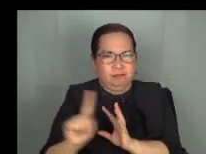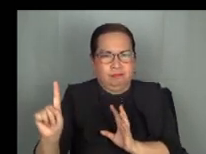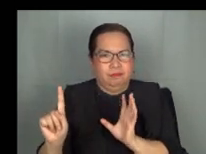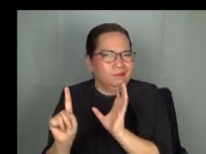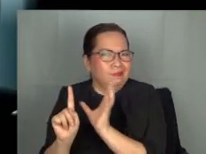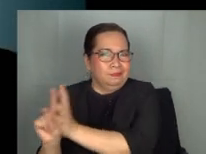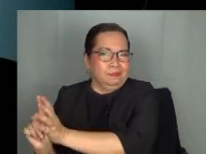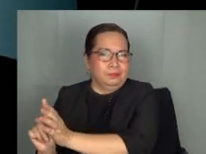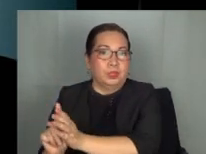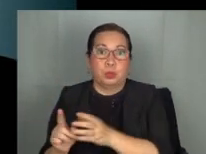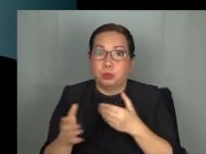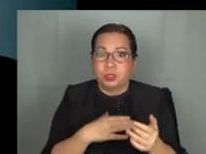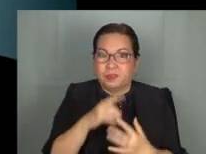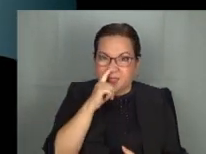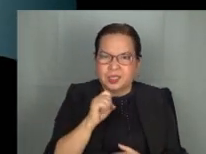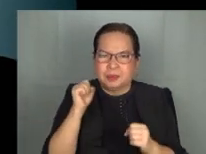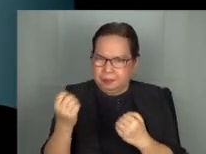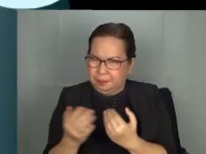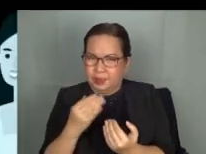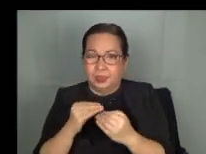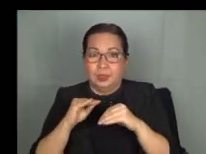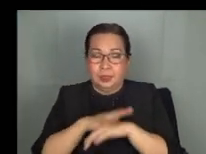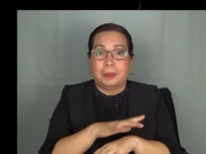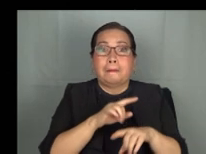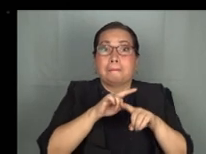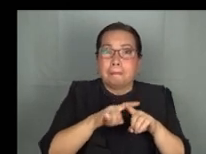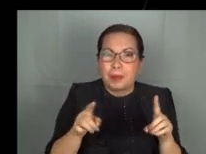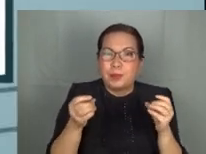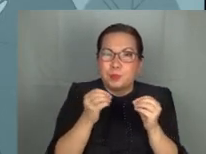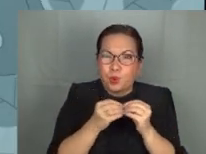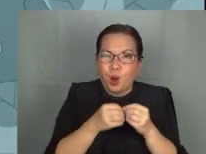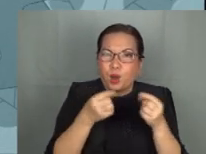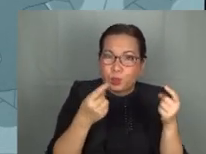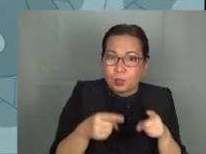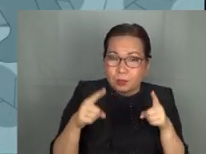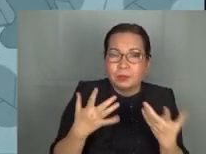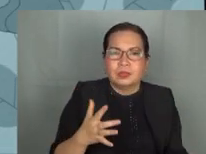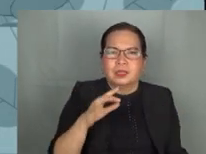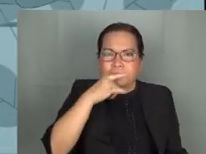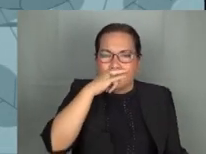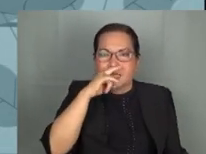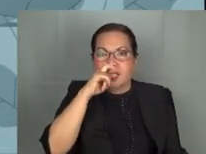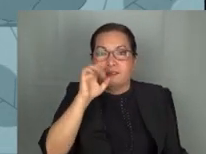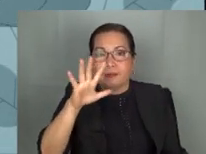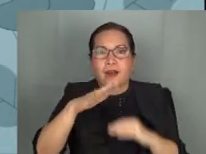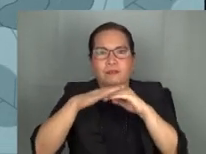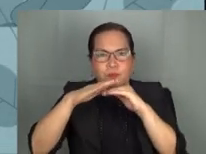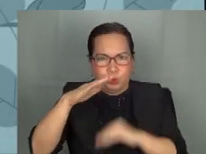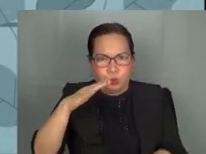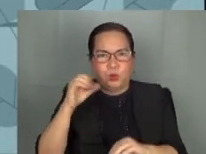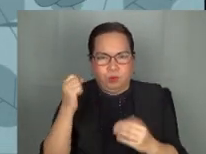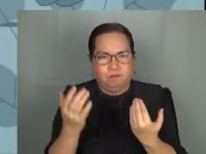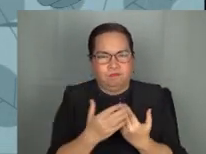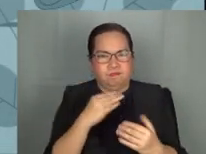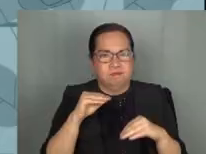Kahit anong edad ay maaaring mahawa. Ngunit kadalasan, ang mga batang wala pang limang taong gulang ang mas